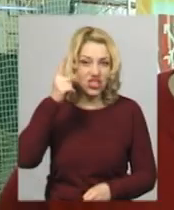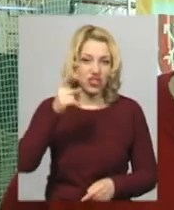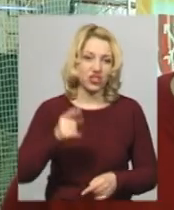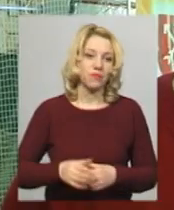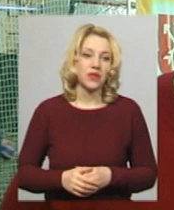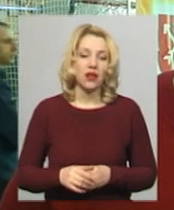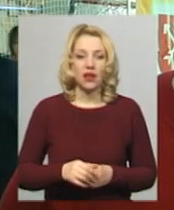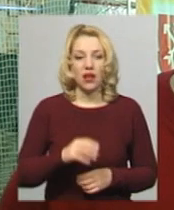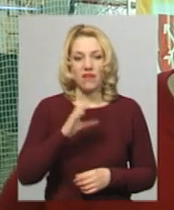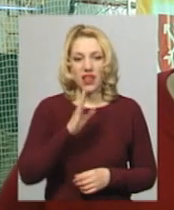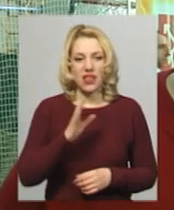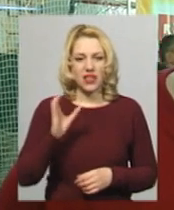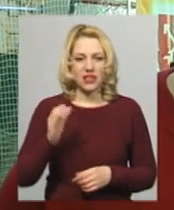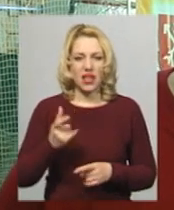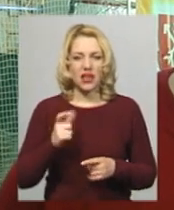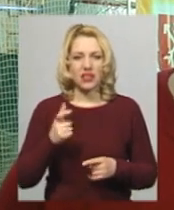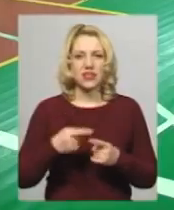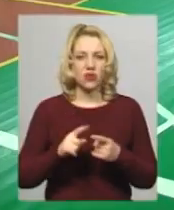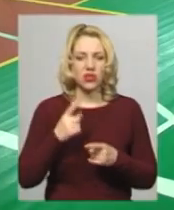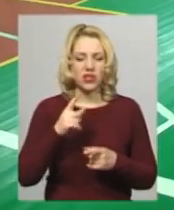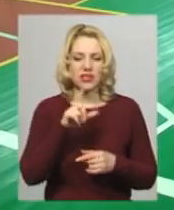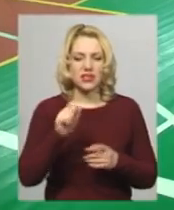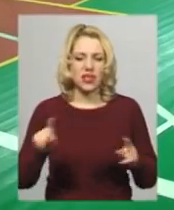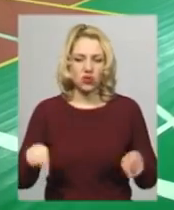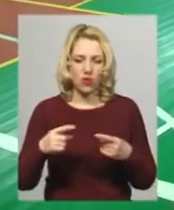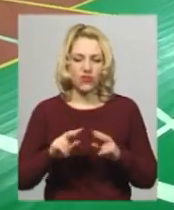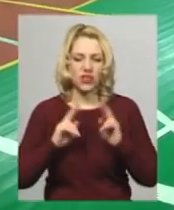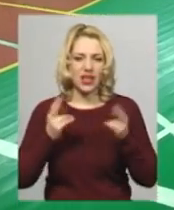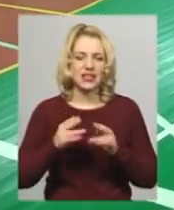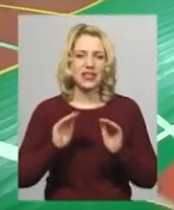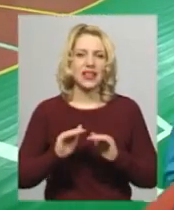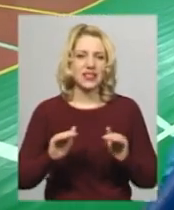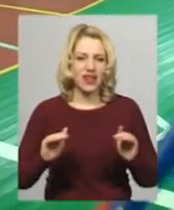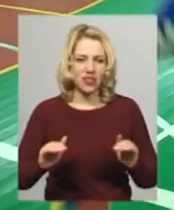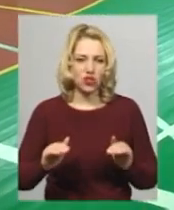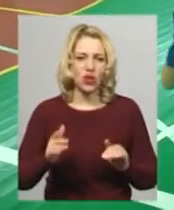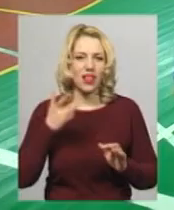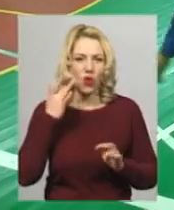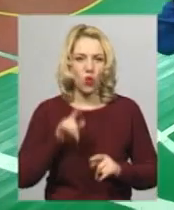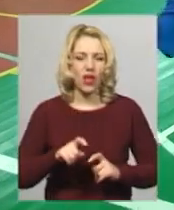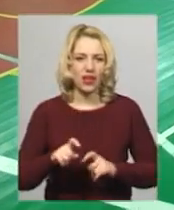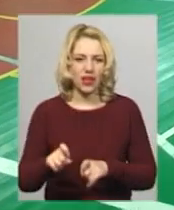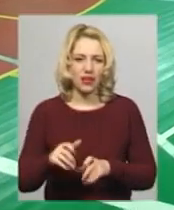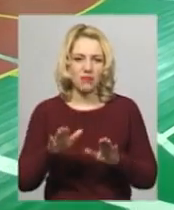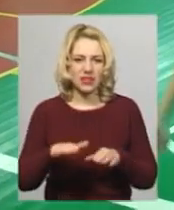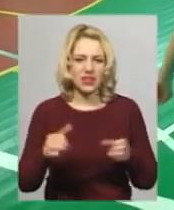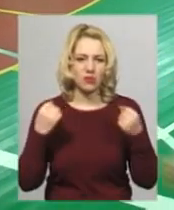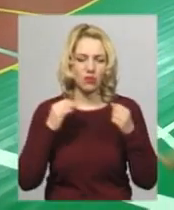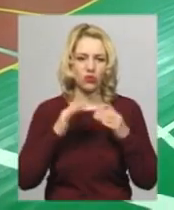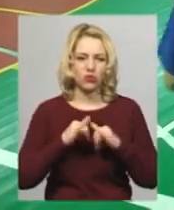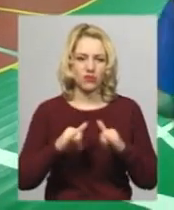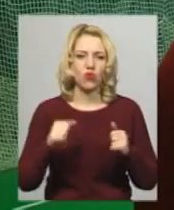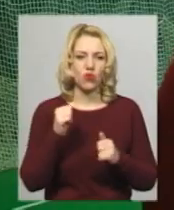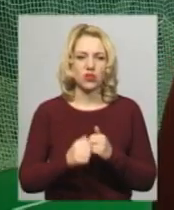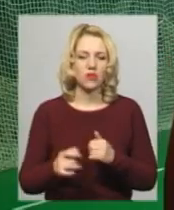Валерій Єднак – один із основників федерації дитячої легкої атлетики ІАФ в Україні. Говорить, що все від спорту розвиватимось в кожному регіоні